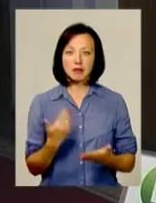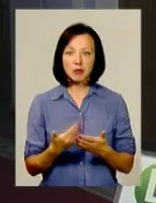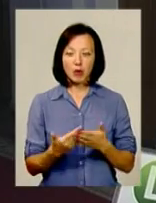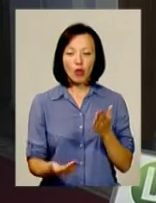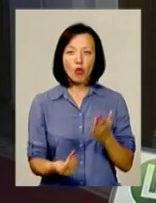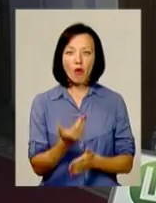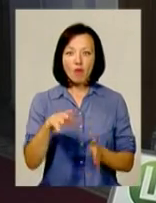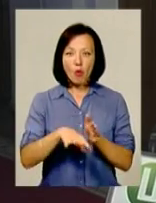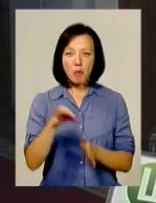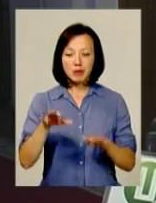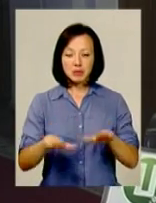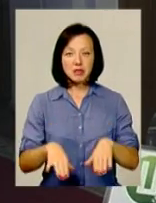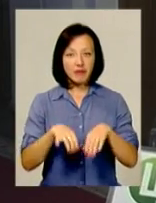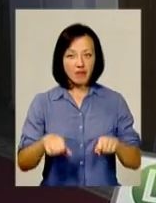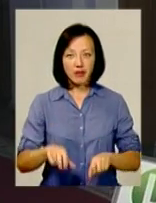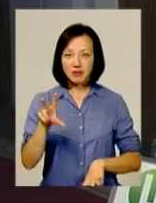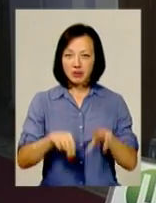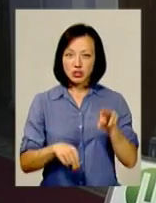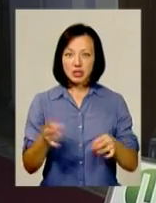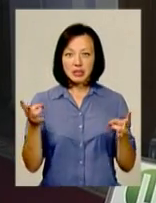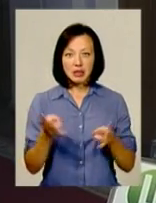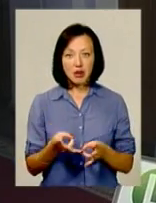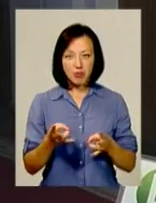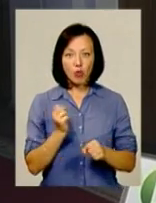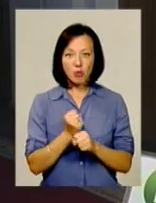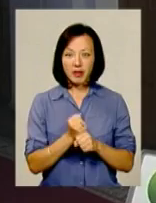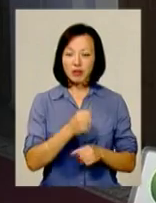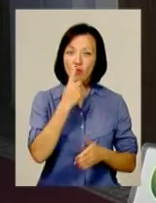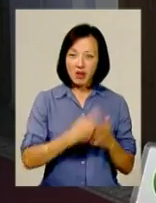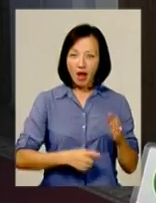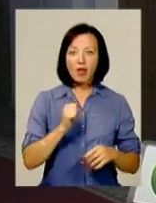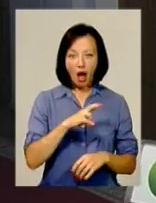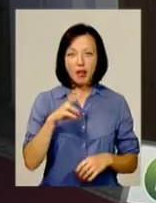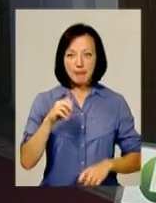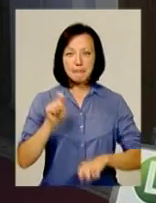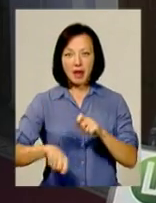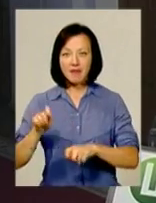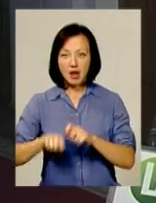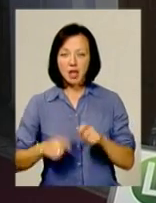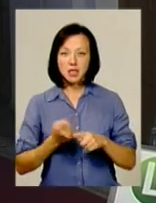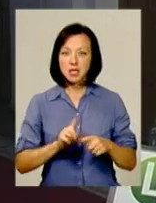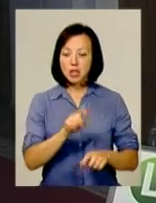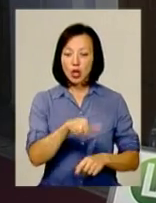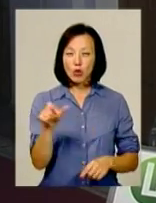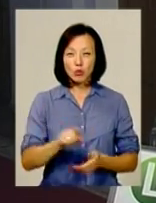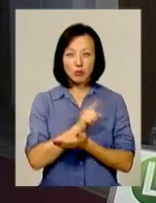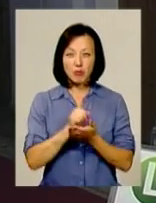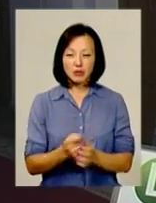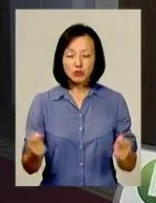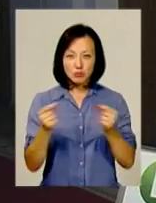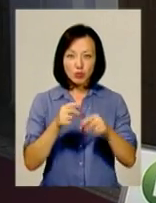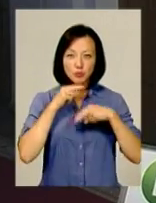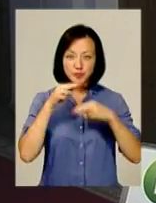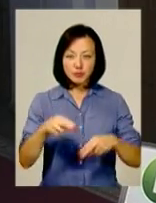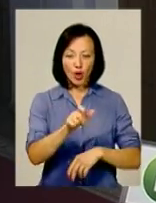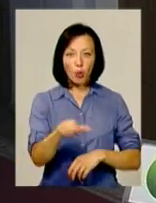новообраній нашій місцевій владі, я вважаю, що тут треба триматися правила «довіряй, але перевіряй». Тобто це означає, що ці люди мають бути під чітким і пильним